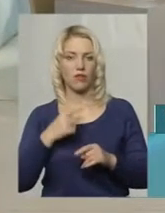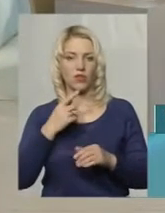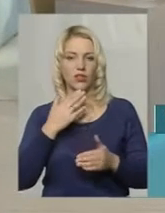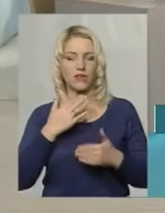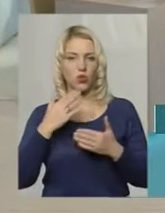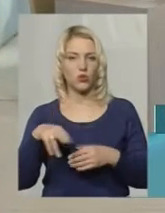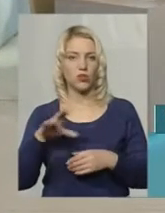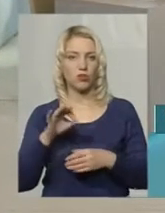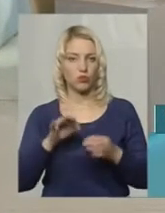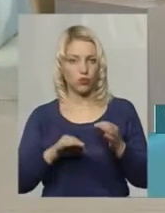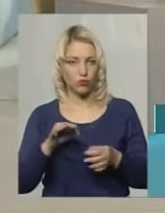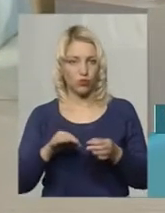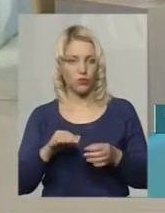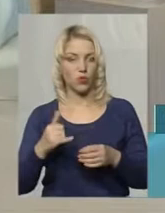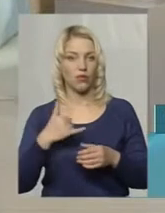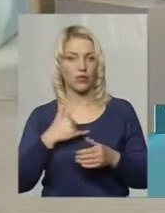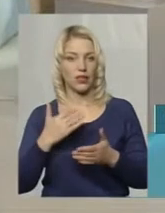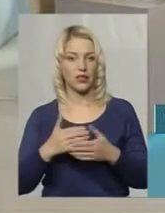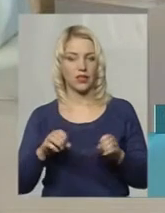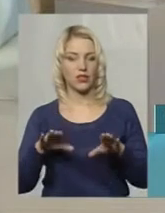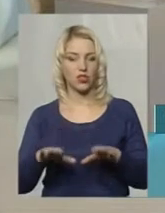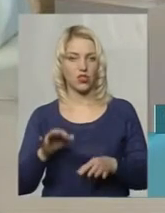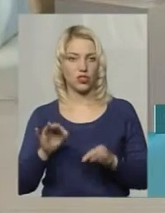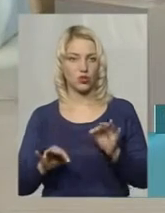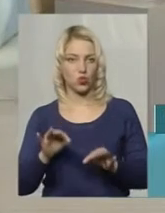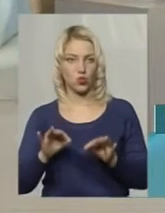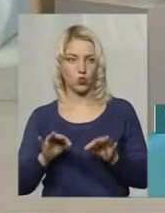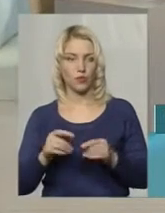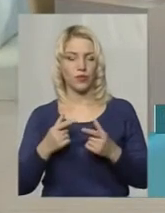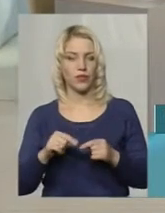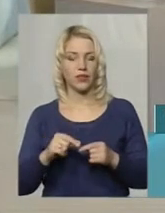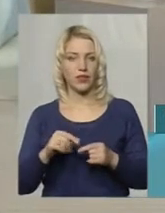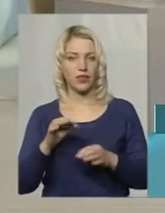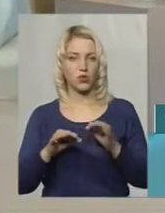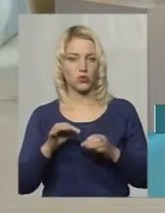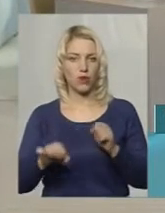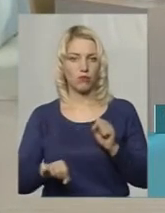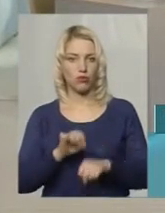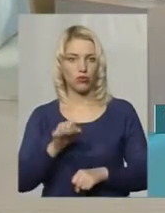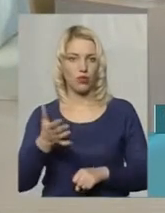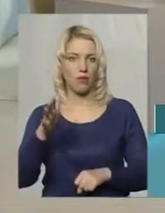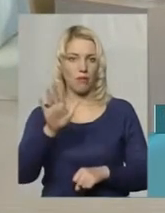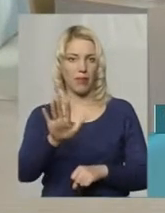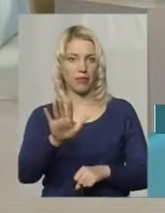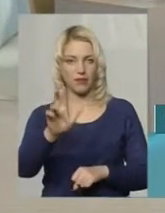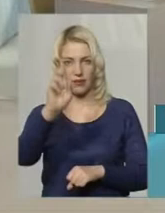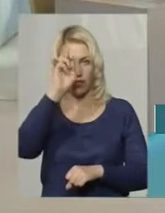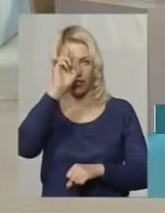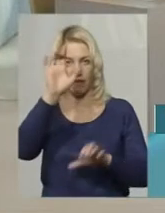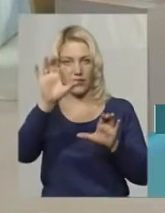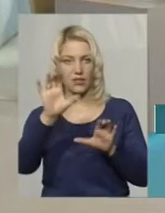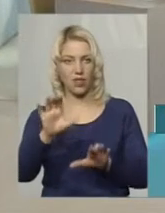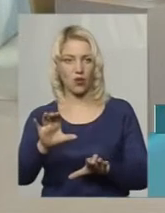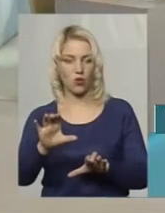суду. У мене є рішення суду, де суддя порушила 5 державних законів